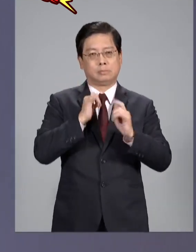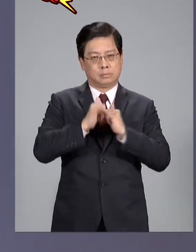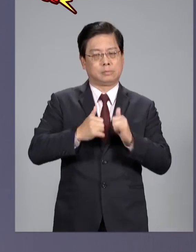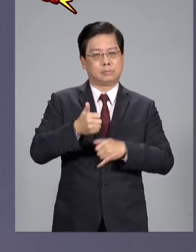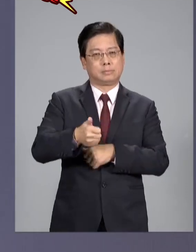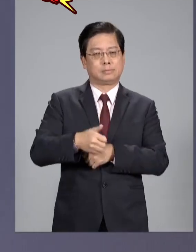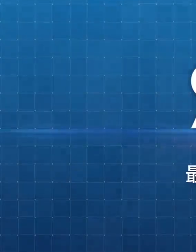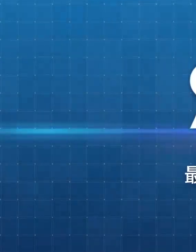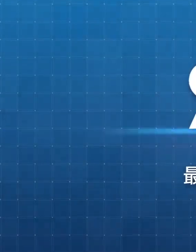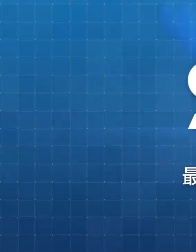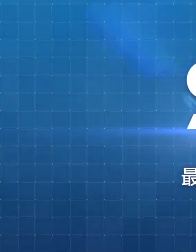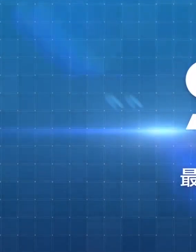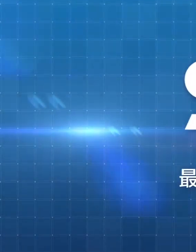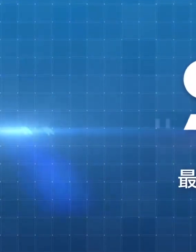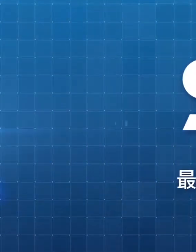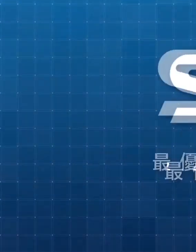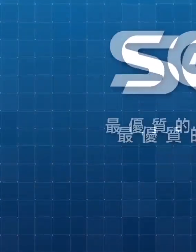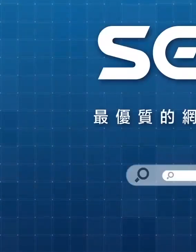百姓嘛謝謝